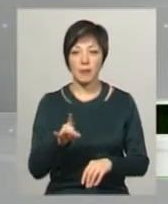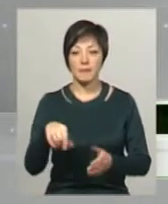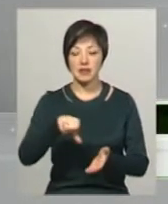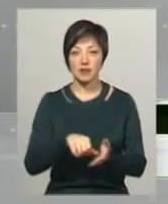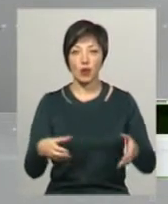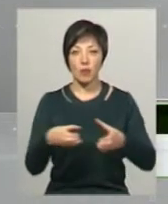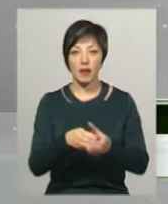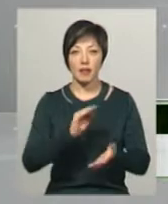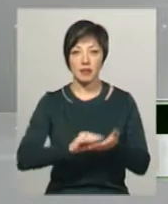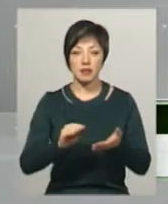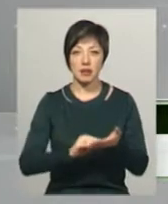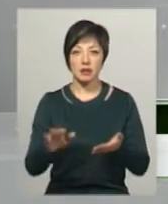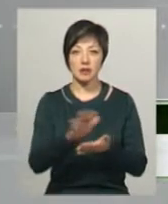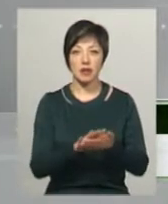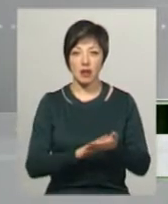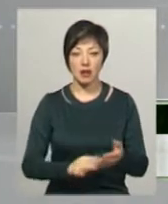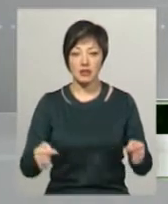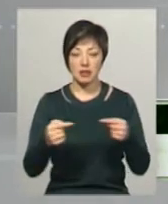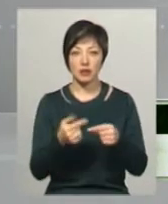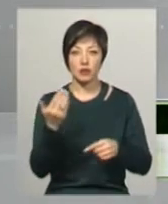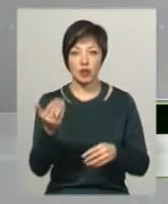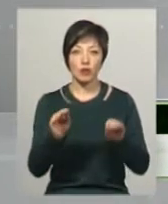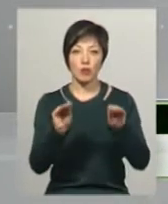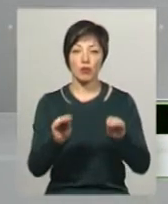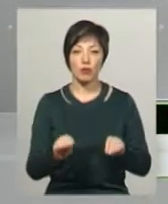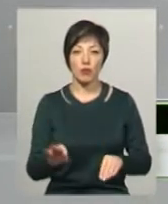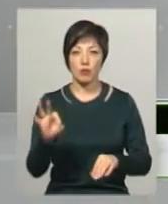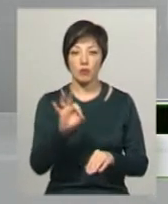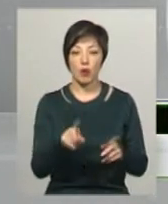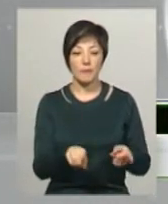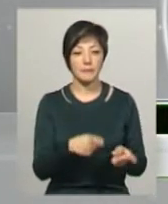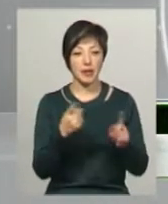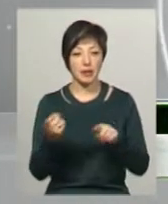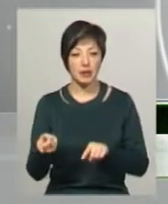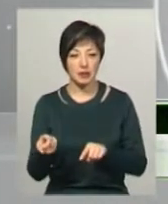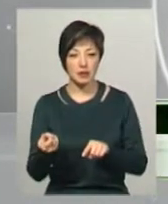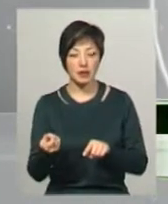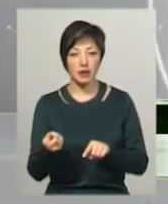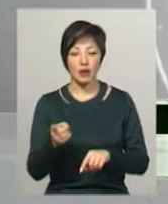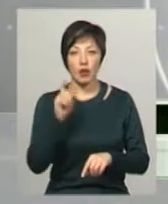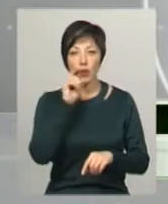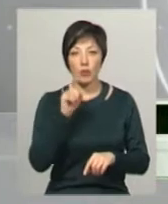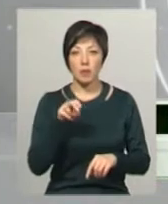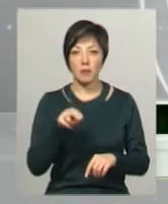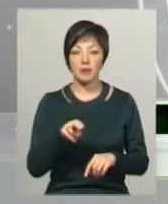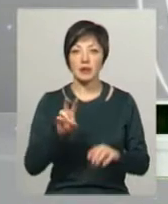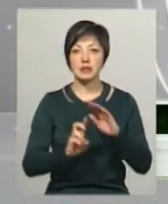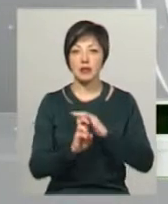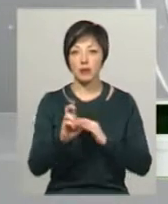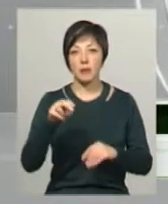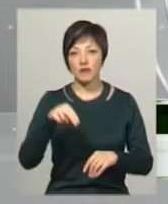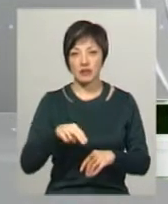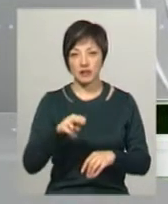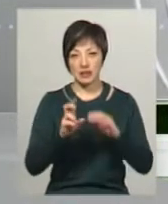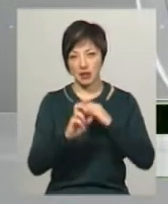написали заяву згідно їхнього протоколу про перехід з ВПЦ до Православної церкви